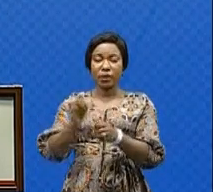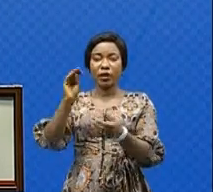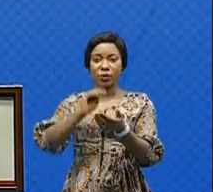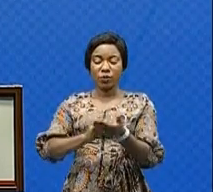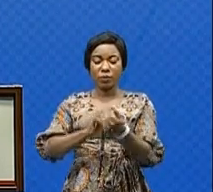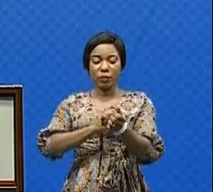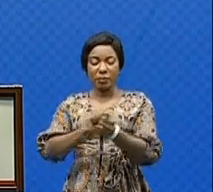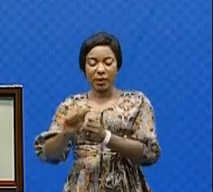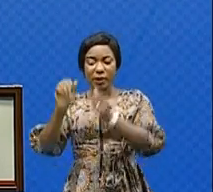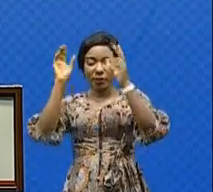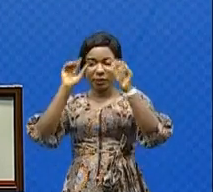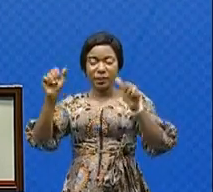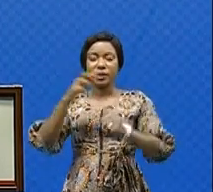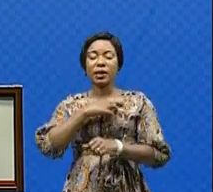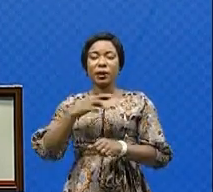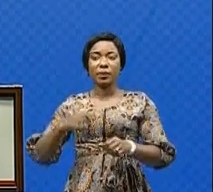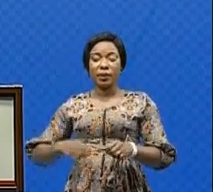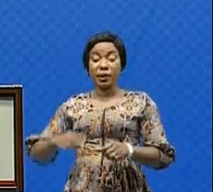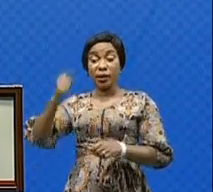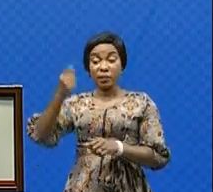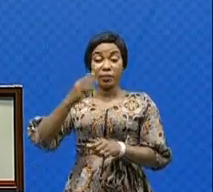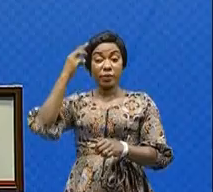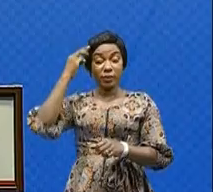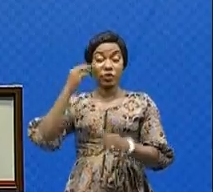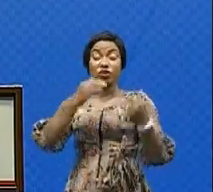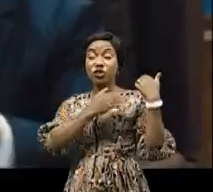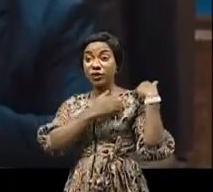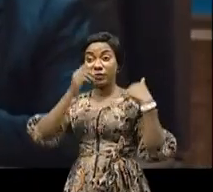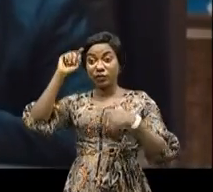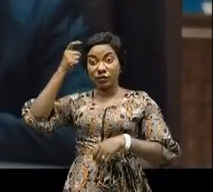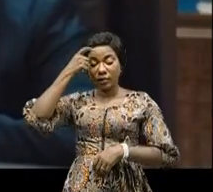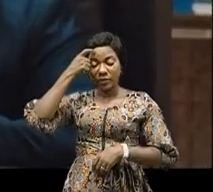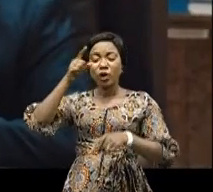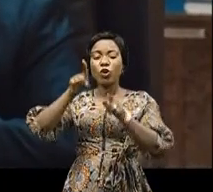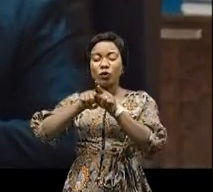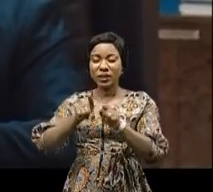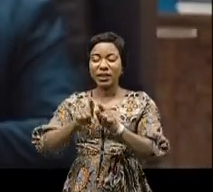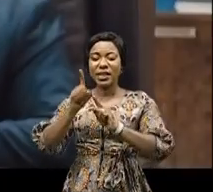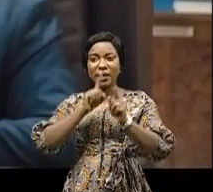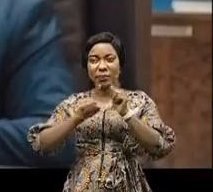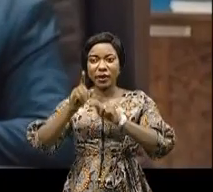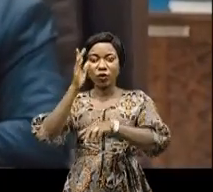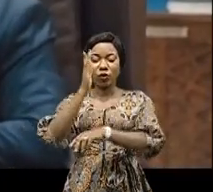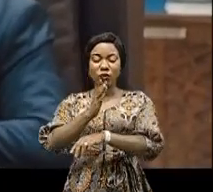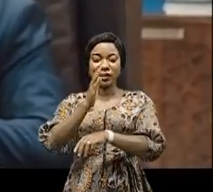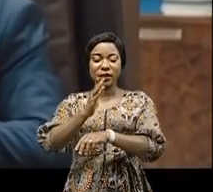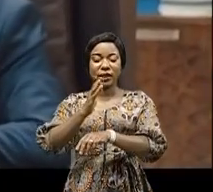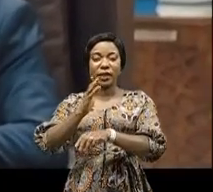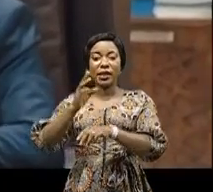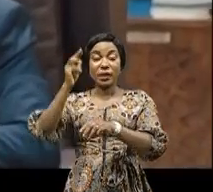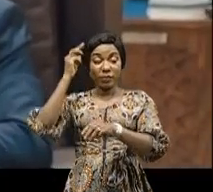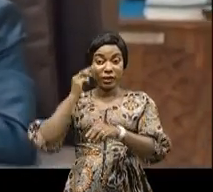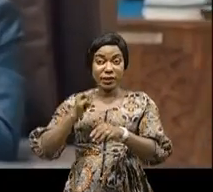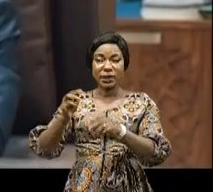par le président de la République, le premier ministre chef du gouvernement a fait part au Conseil de Ministres des quelques activités